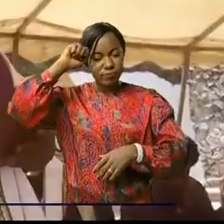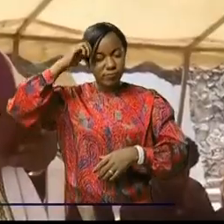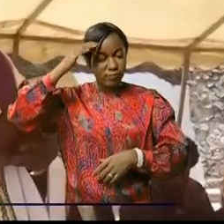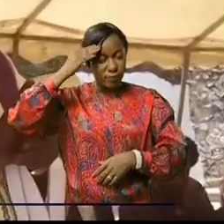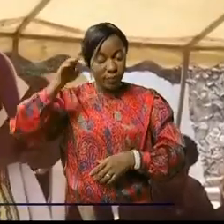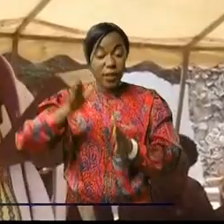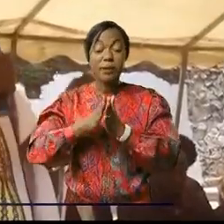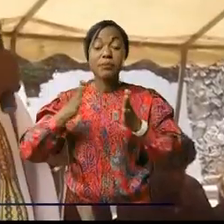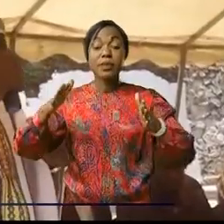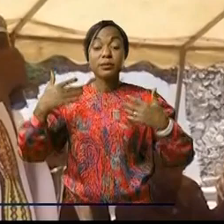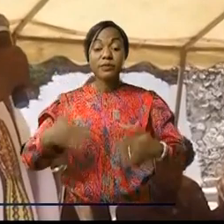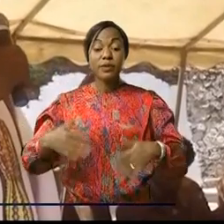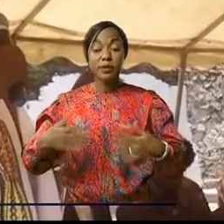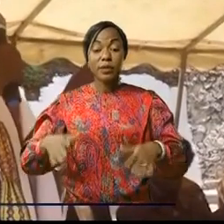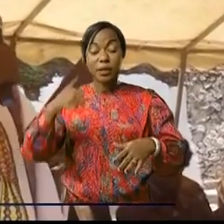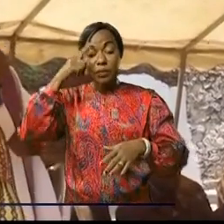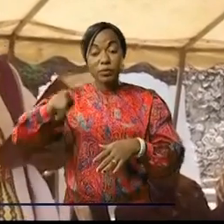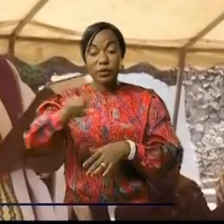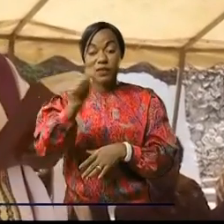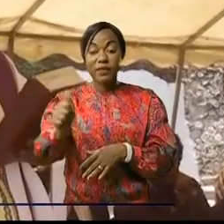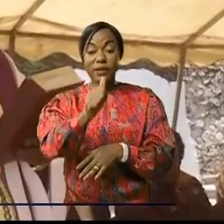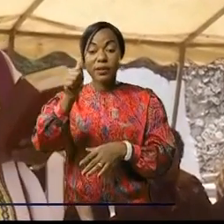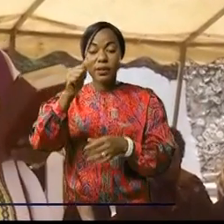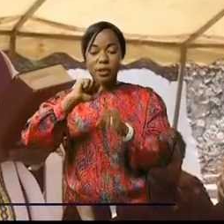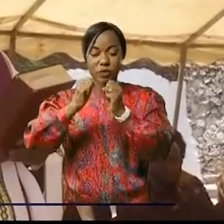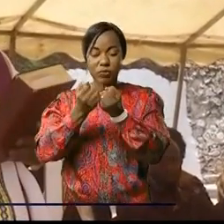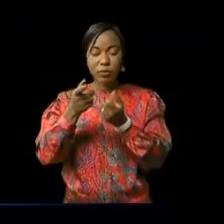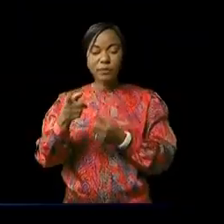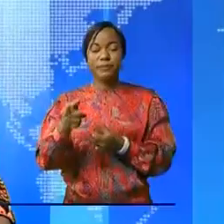messe a été célébrée en mémoire de ces 21 agents d'Afri-Dex.